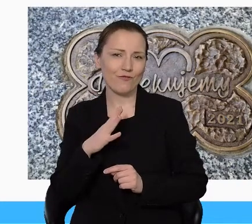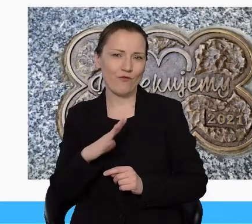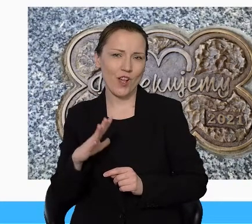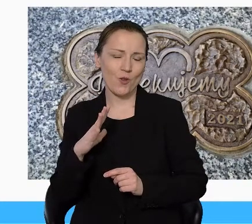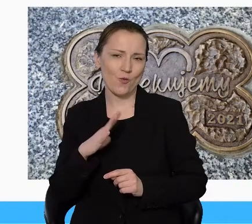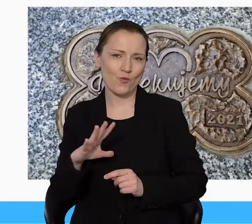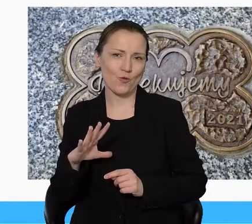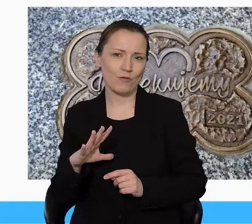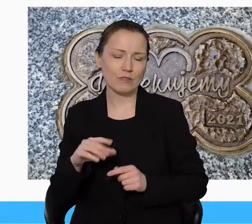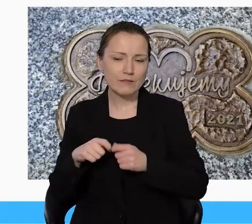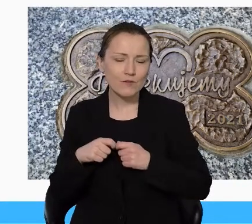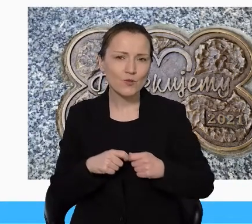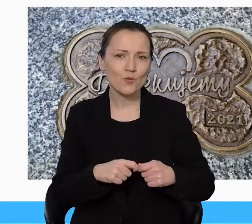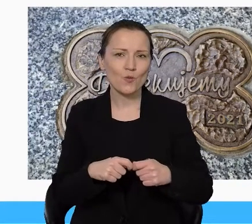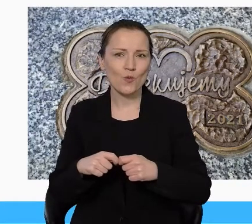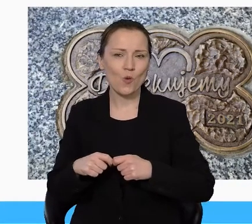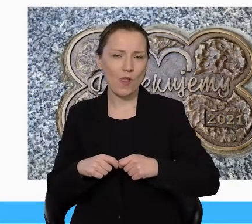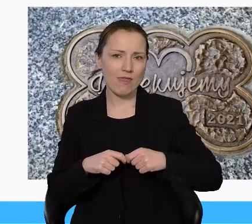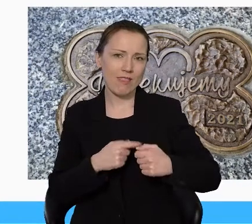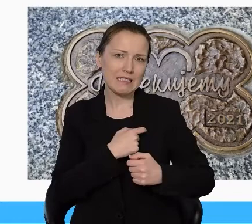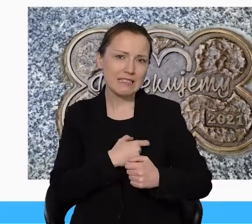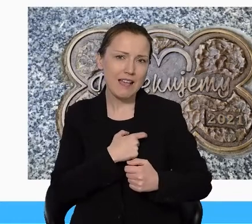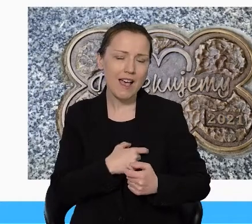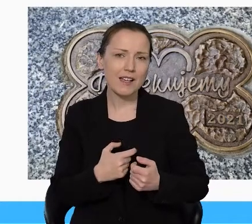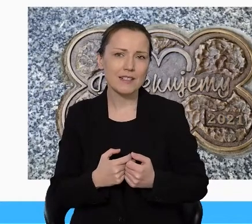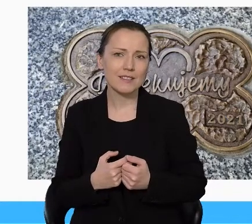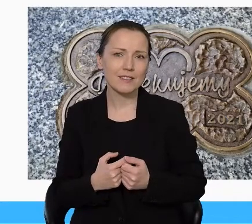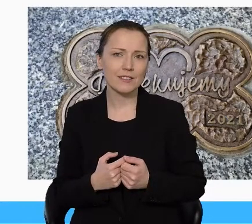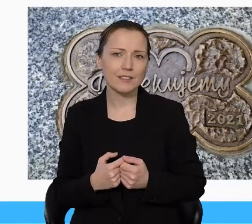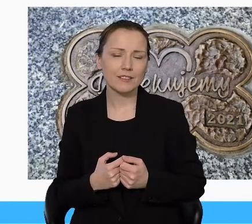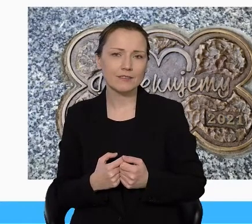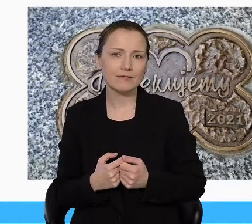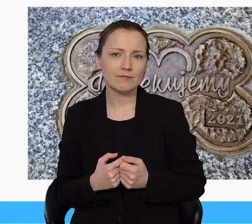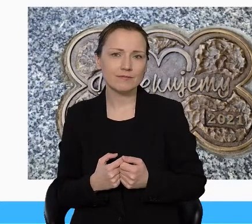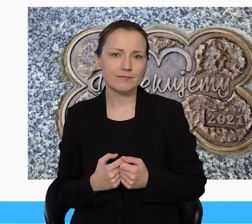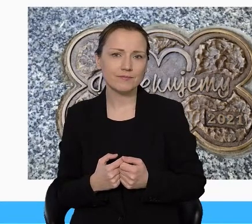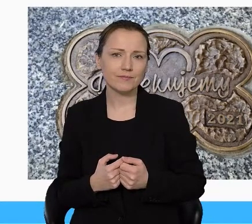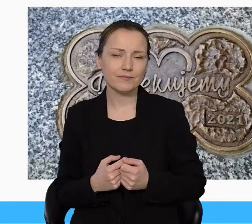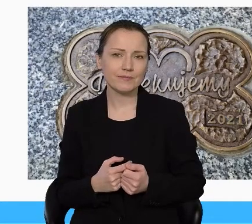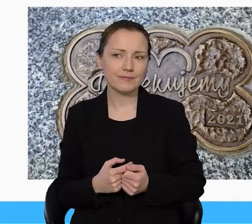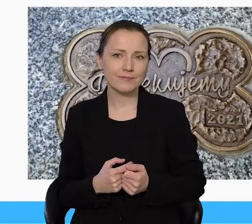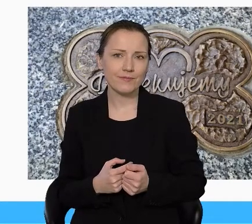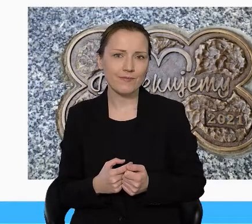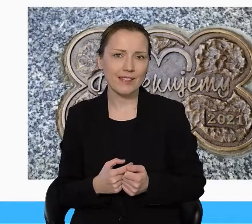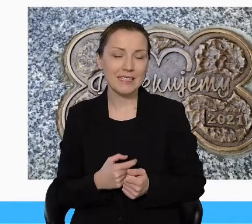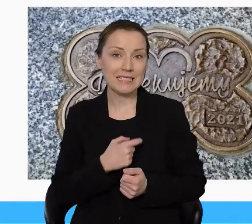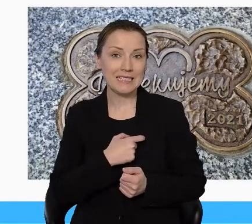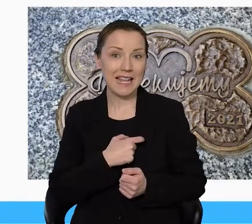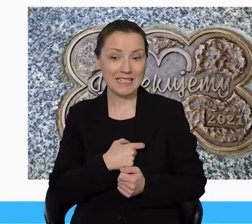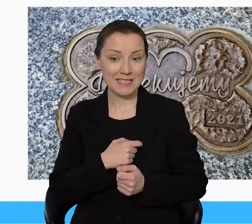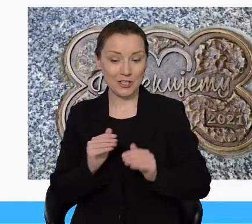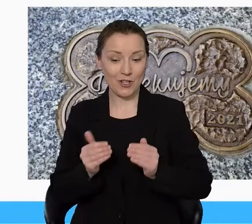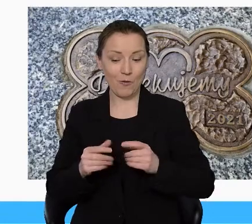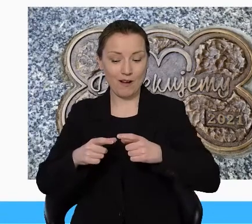symbolu naszego wspólnego serca. Serca, które w formie Katarzynki,